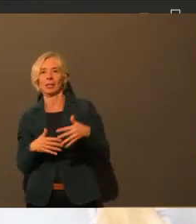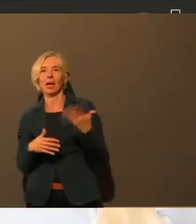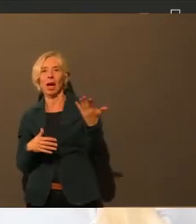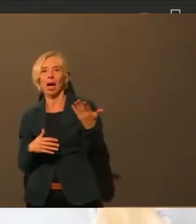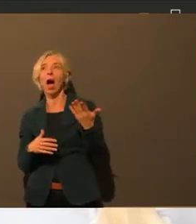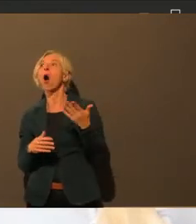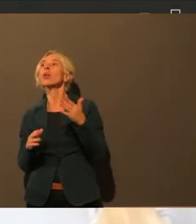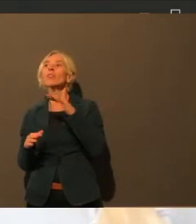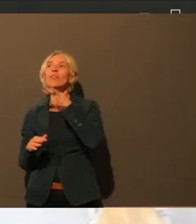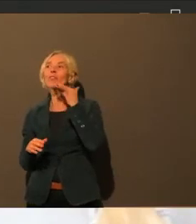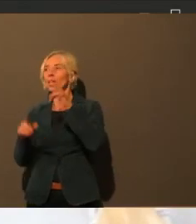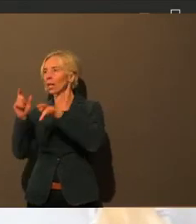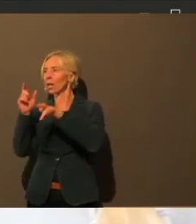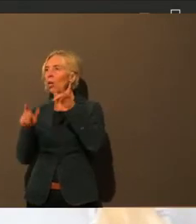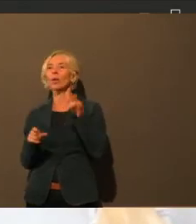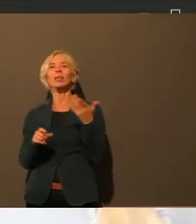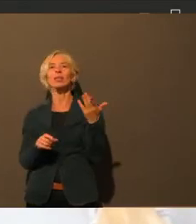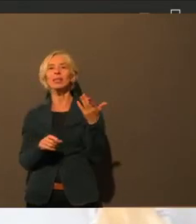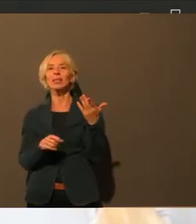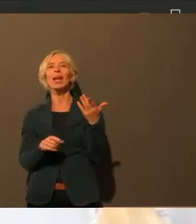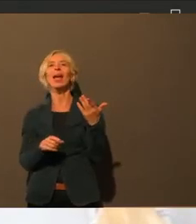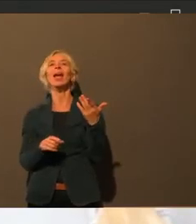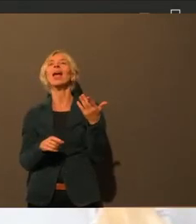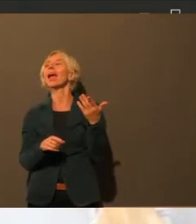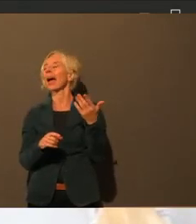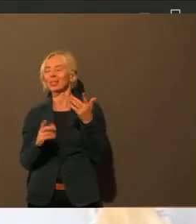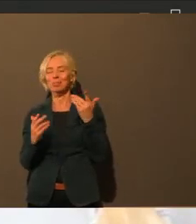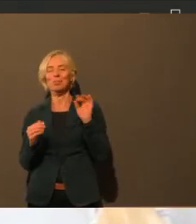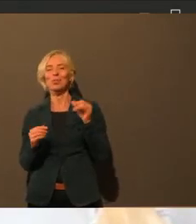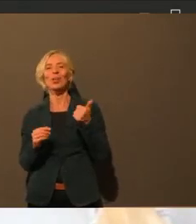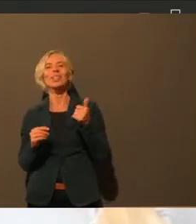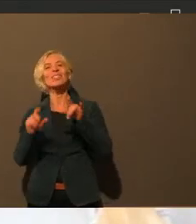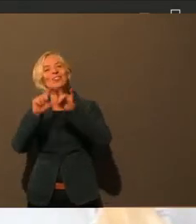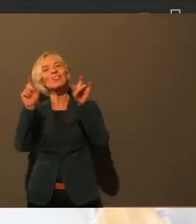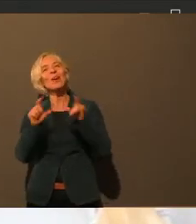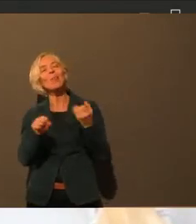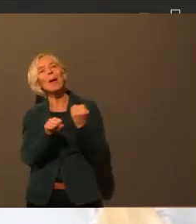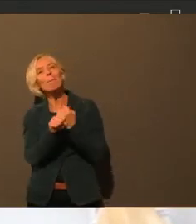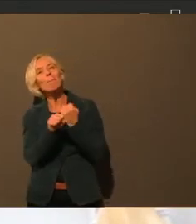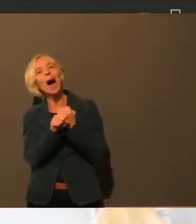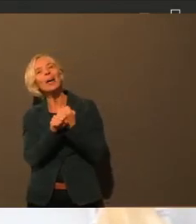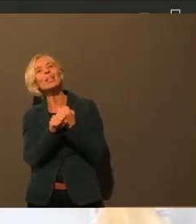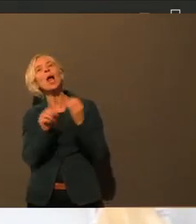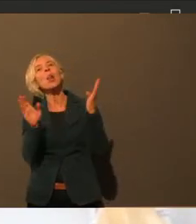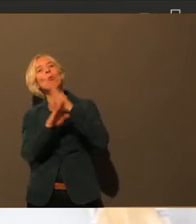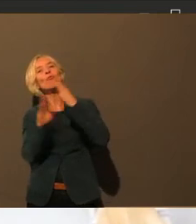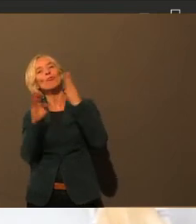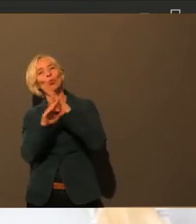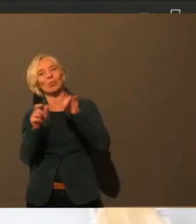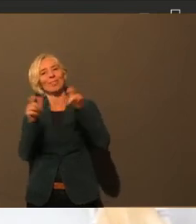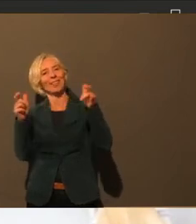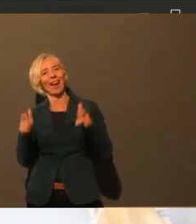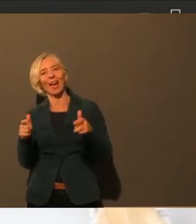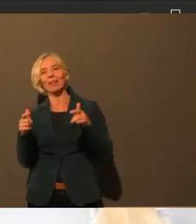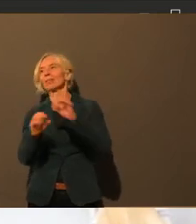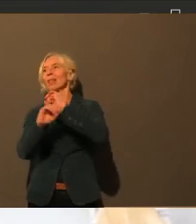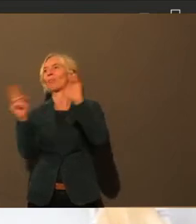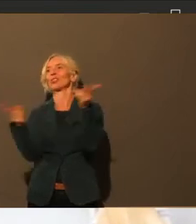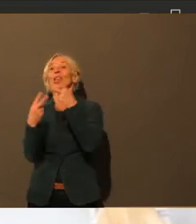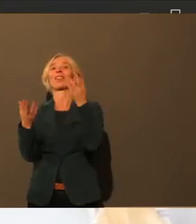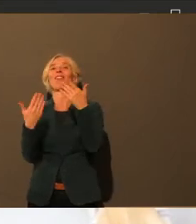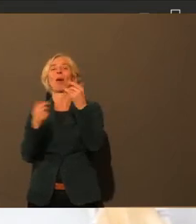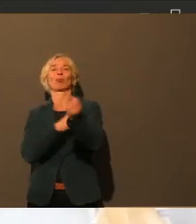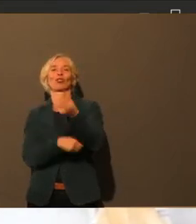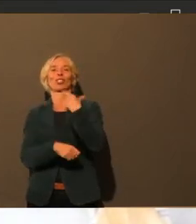genug Postgerate von Lüftungsgeräteherstellern, die uns ihres natürlich zum Kauf anbieten. Ein